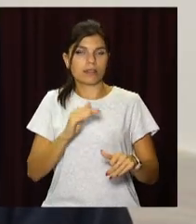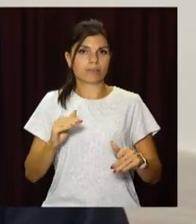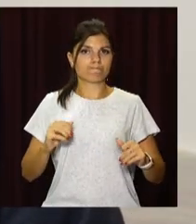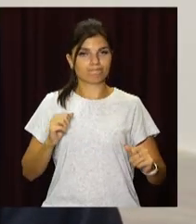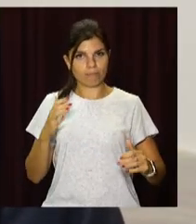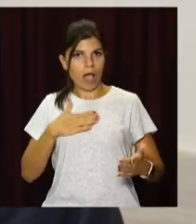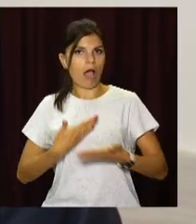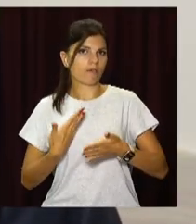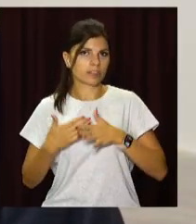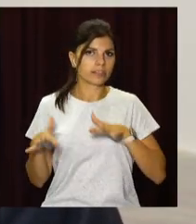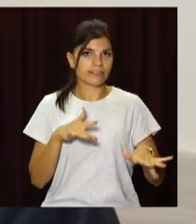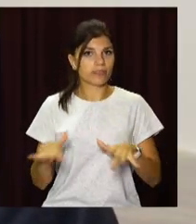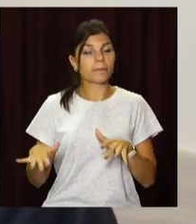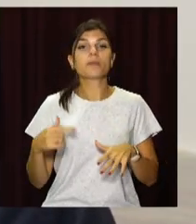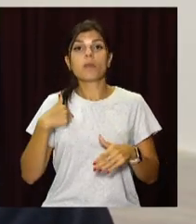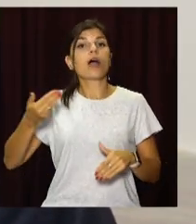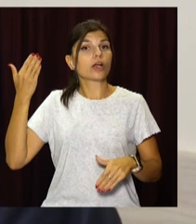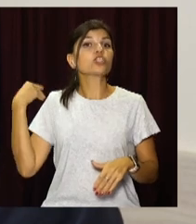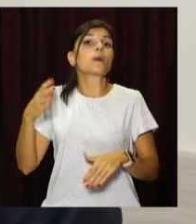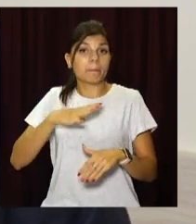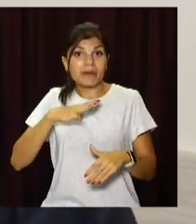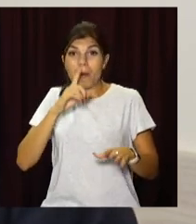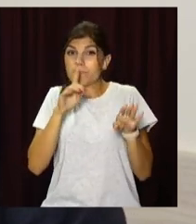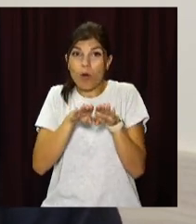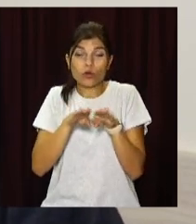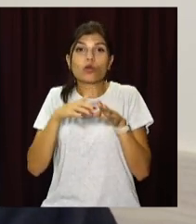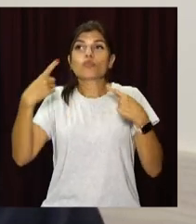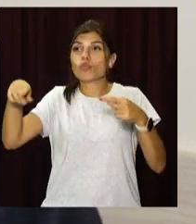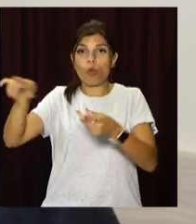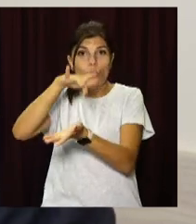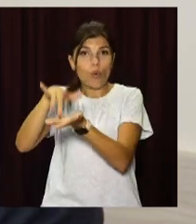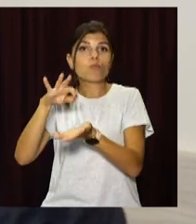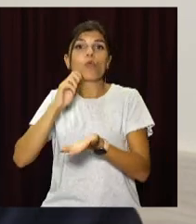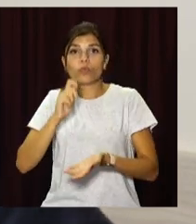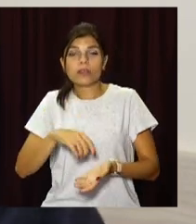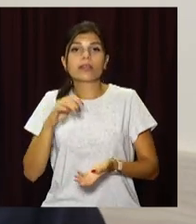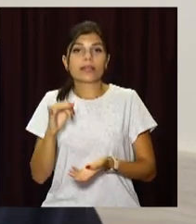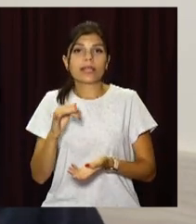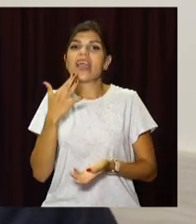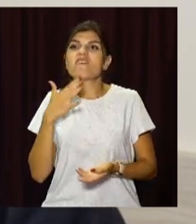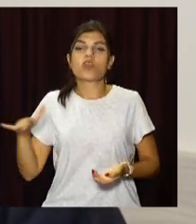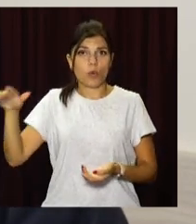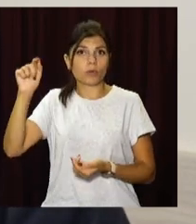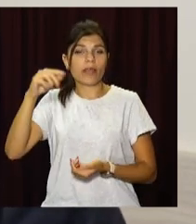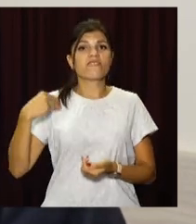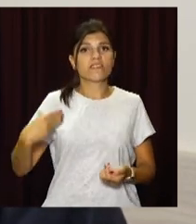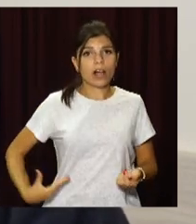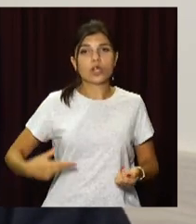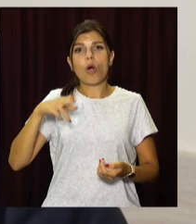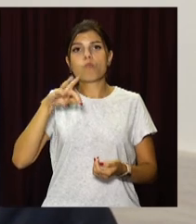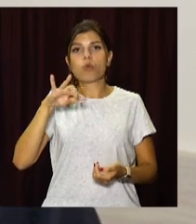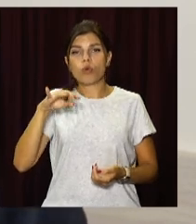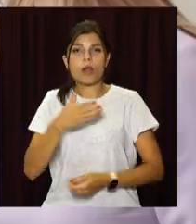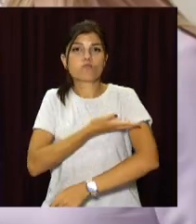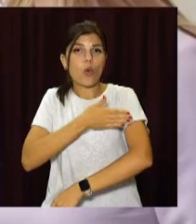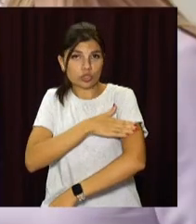Ми раніше працювали над впровадженням подібних проєктів як в інших містах України, так і в країнах Європи. Франція, Португалія,